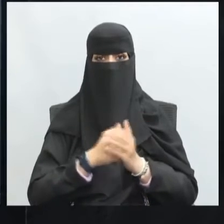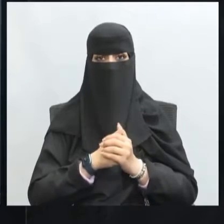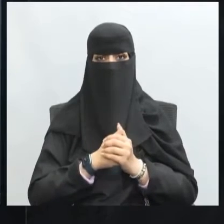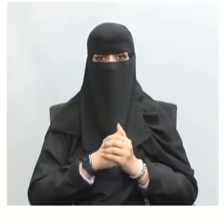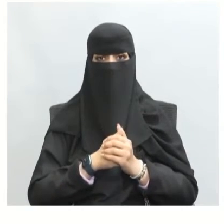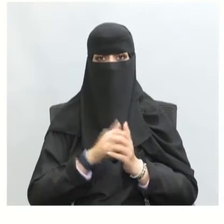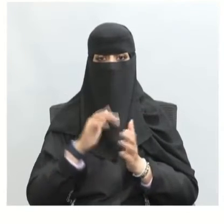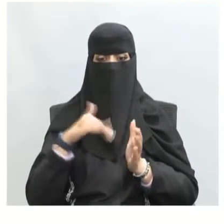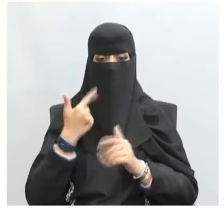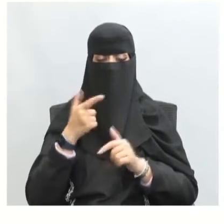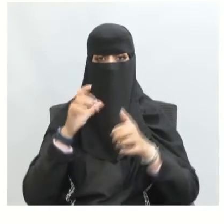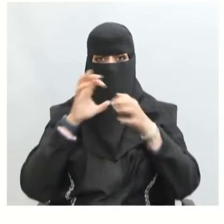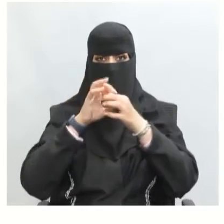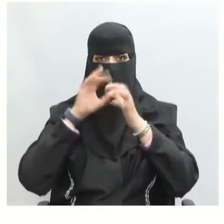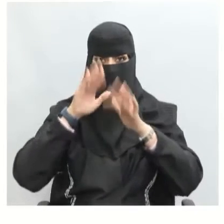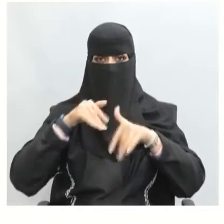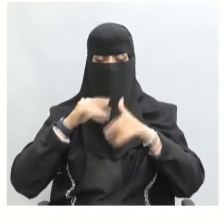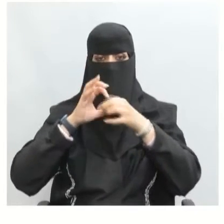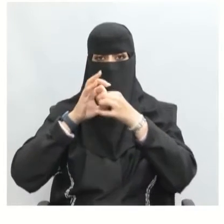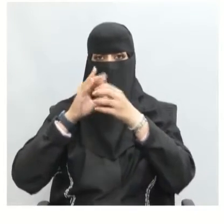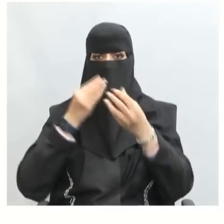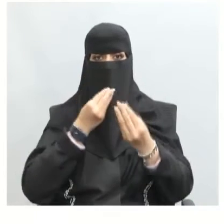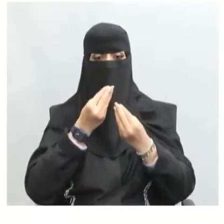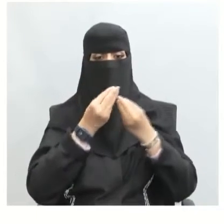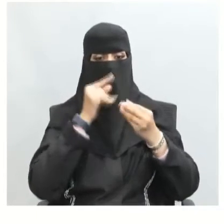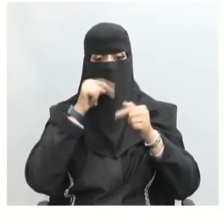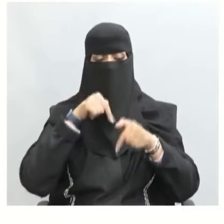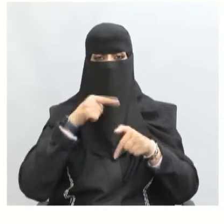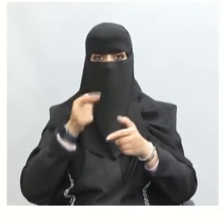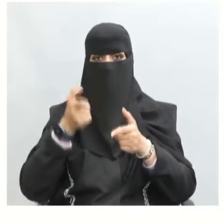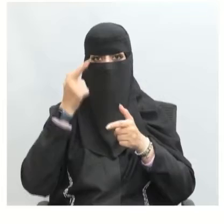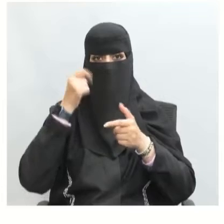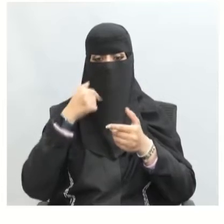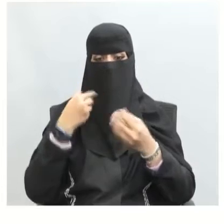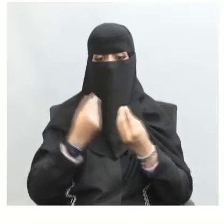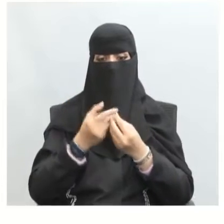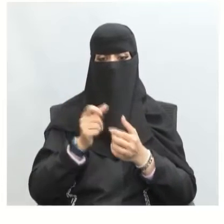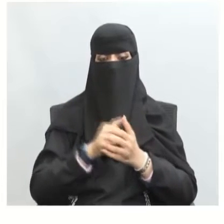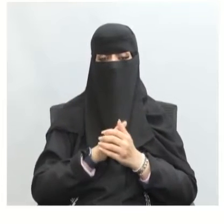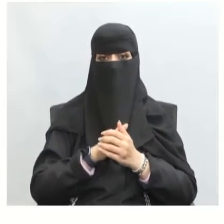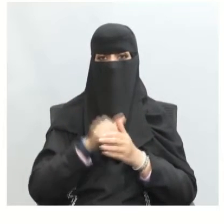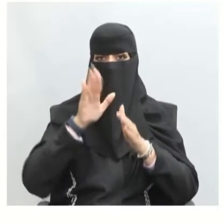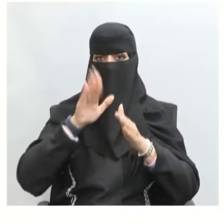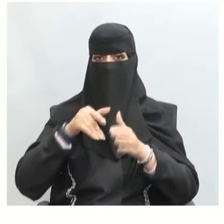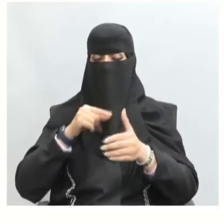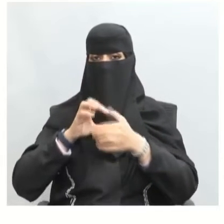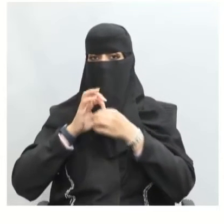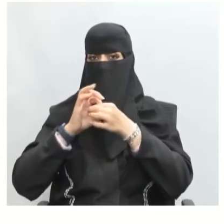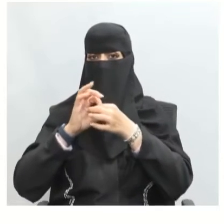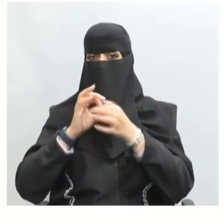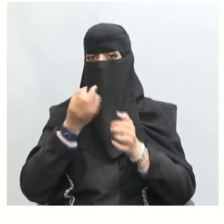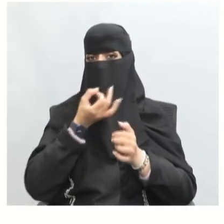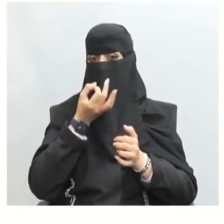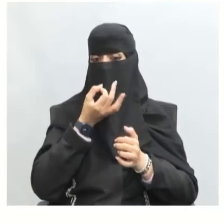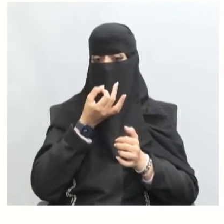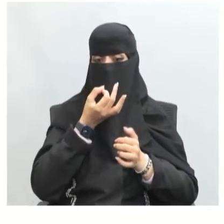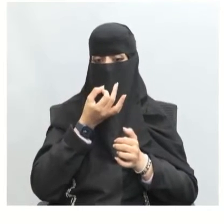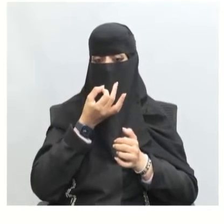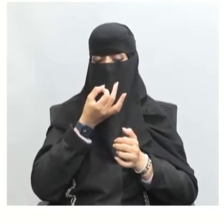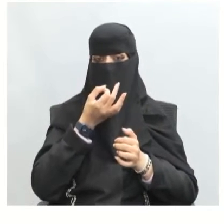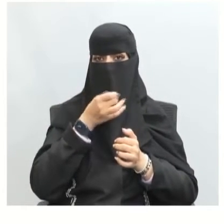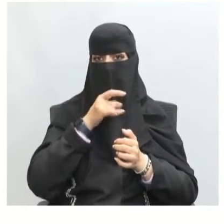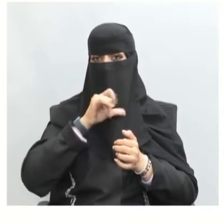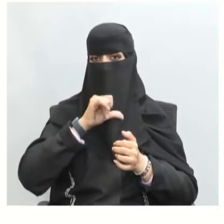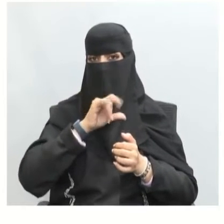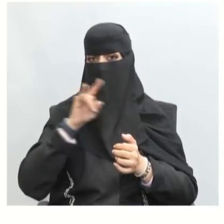يتضمن التواصل الفعال للإطلاع نقرأ سويا هذه العبارة أو هذه